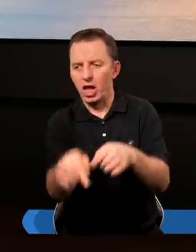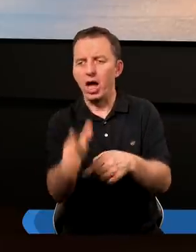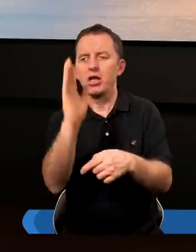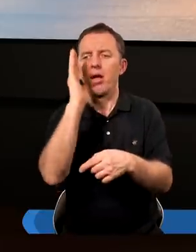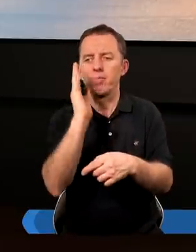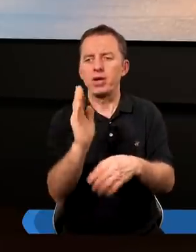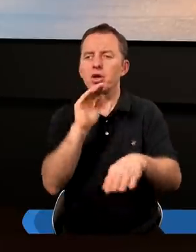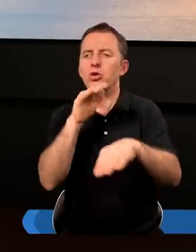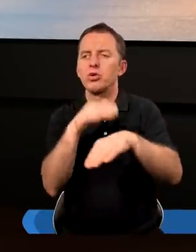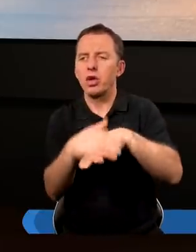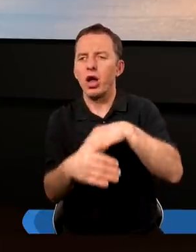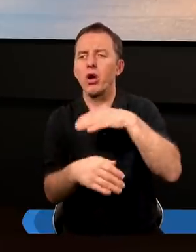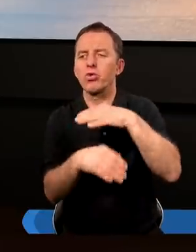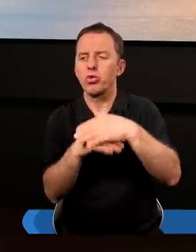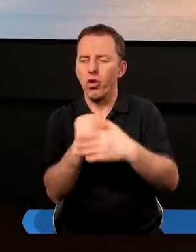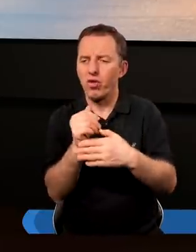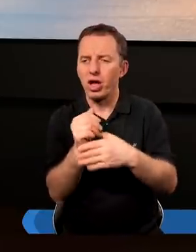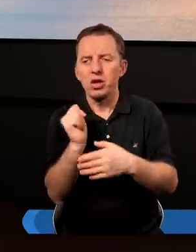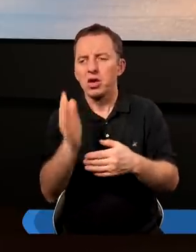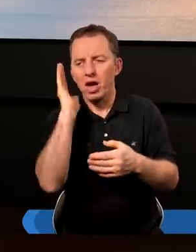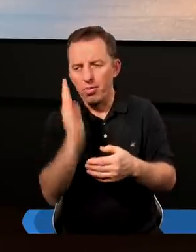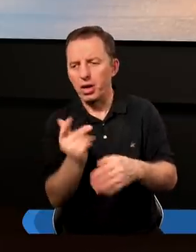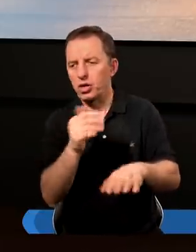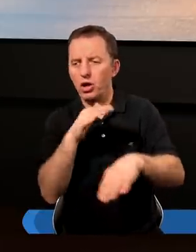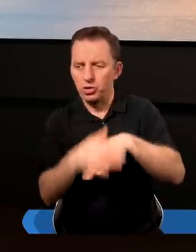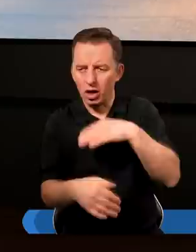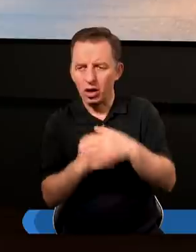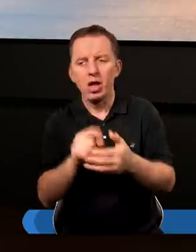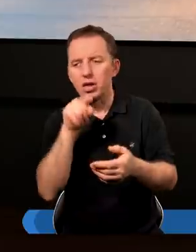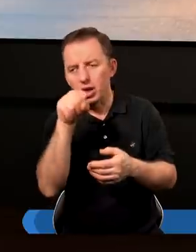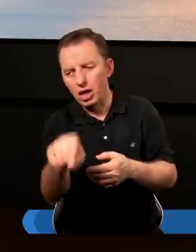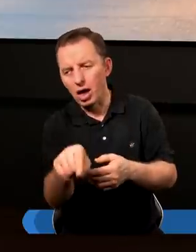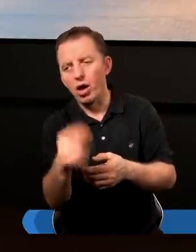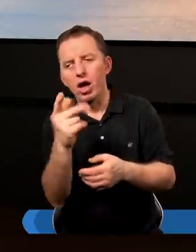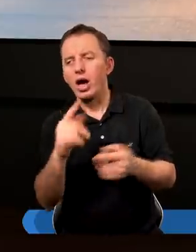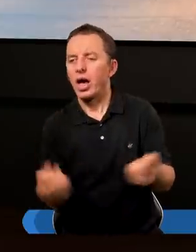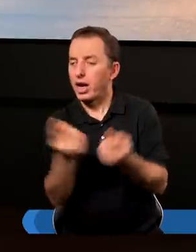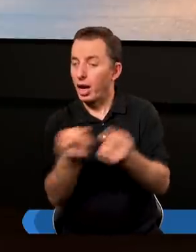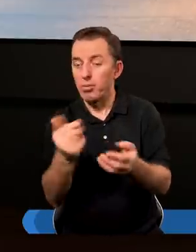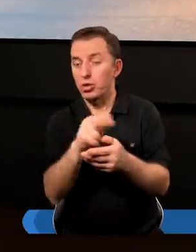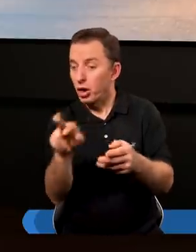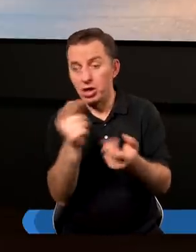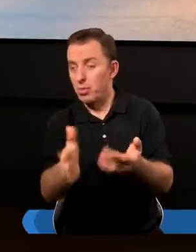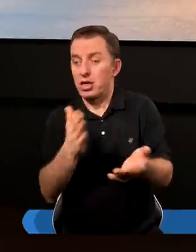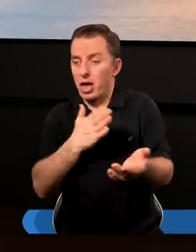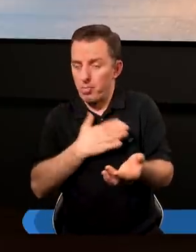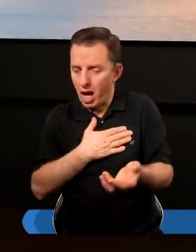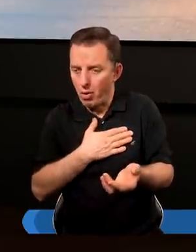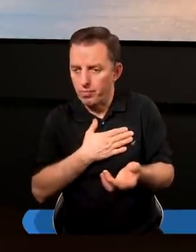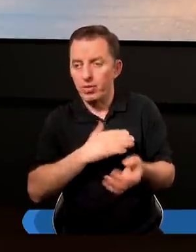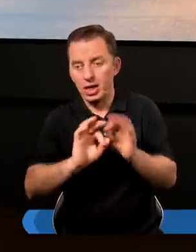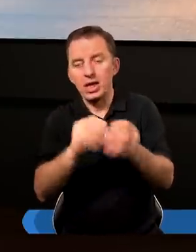wtedy będzie szczęśliwy. Że nie będzie szczęśliwy, gdy tego nie będzie miał. Dopiero gdy